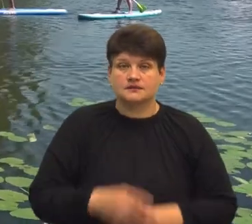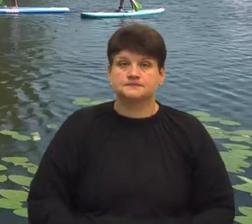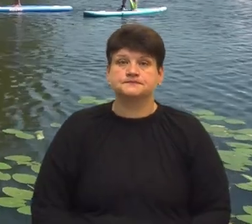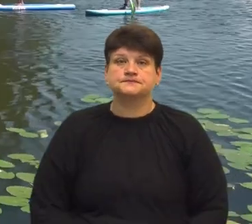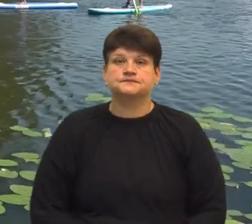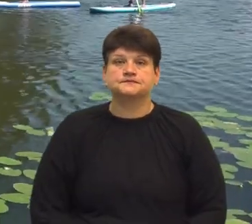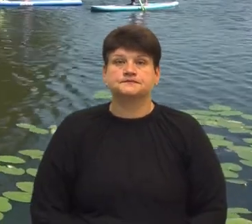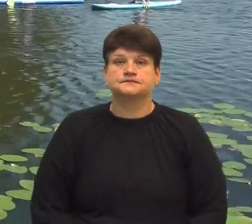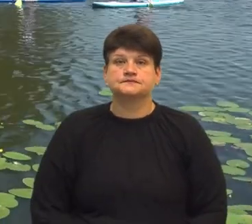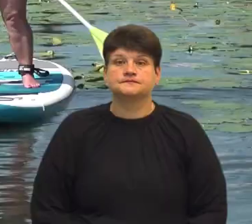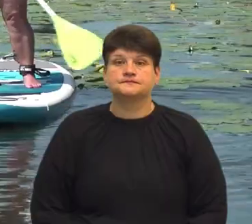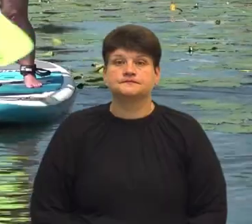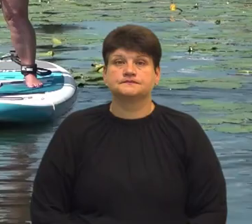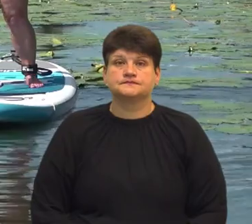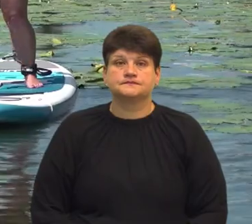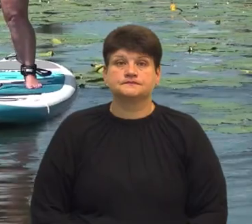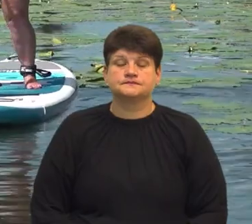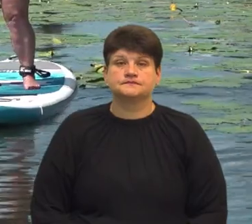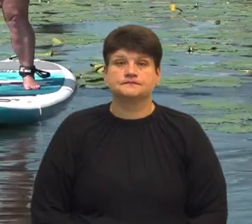Андрій Бодок, Суспільні новини, Тернопіль.